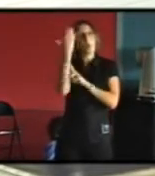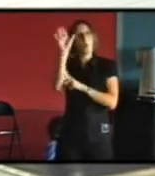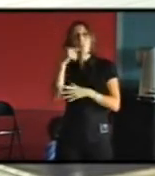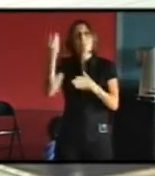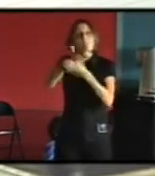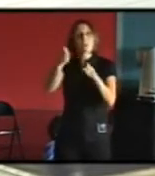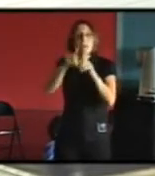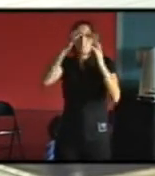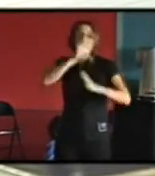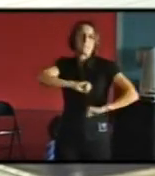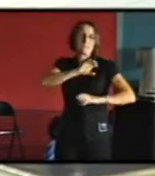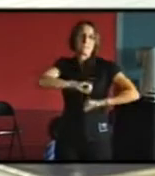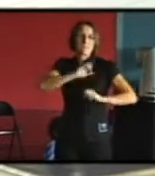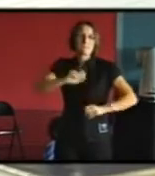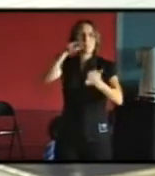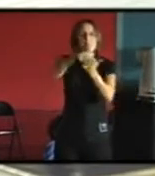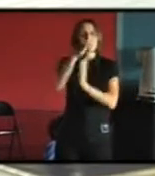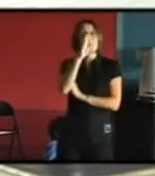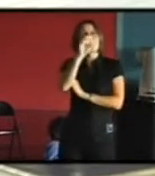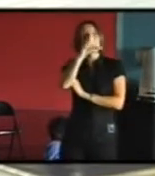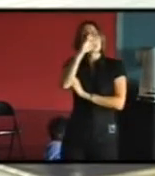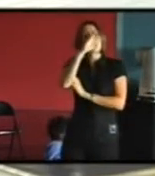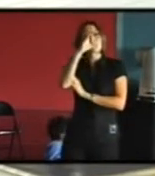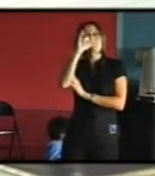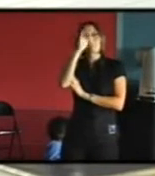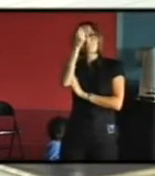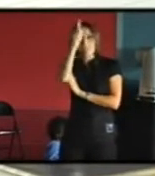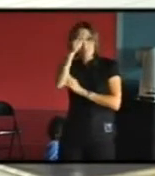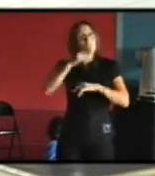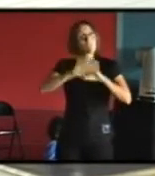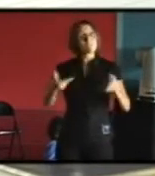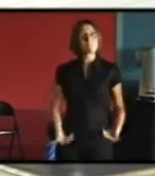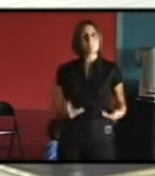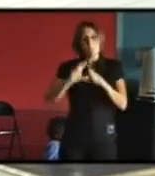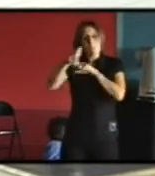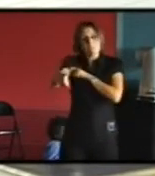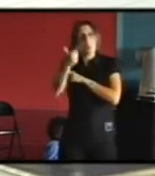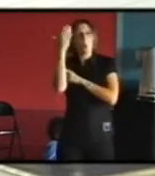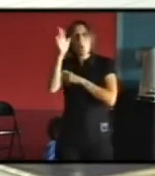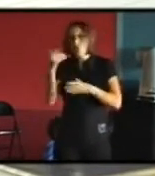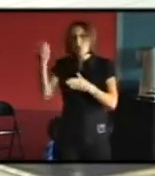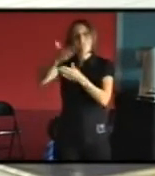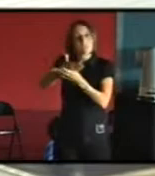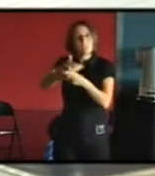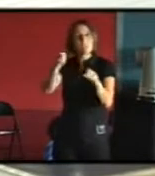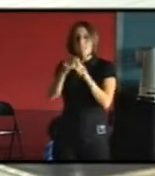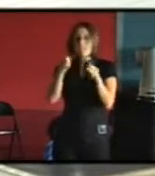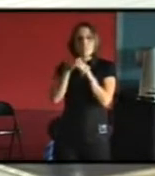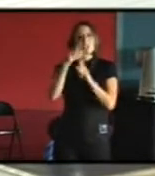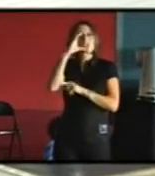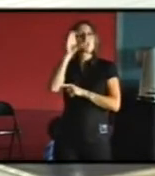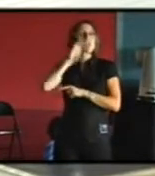expérimentales l'une s'est déroulée à Belsier elle est terminée maintenant il y en une autre dans le nord des Chartrons